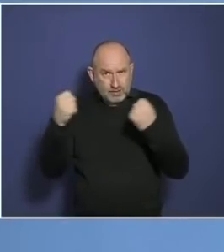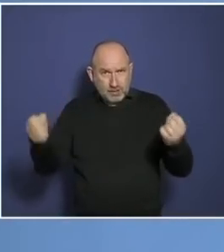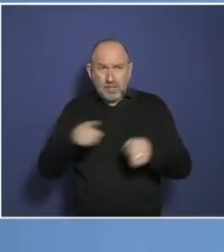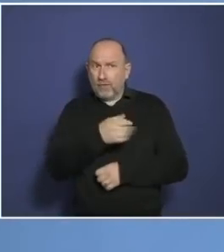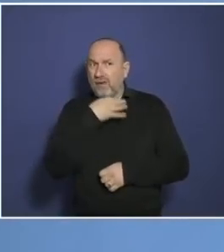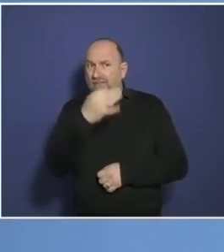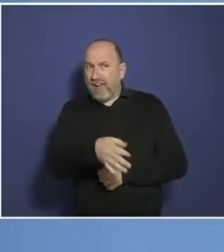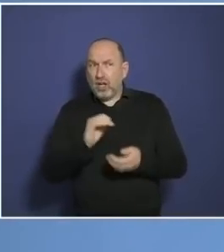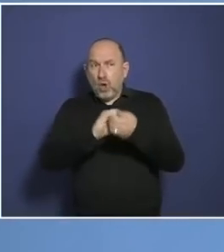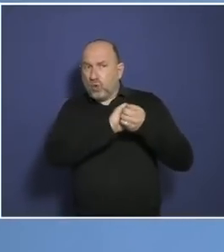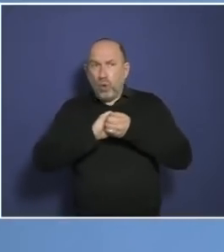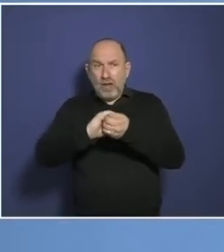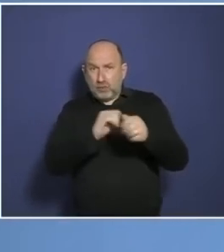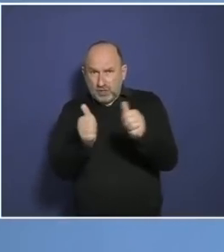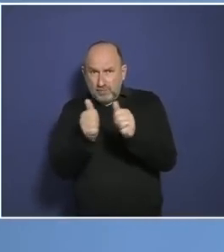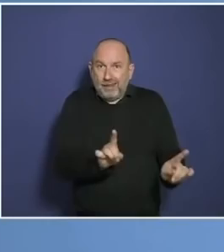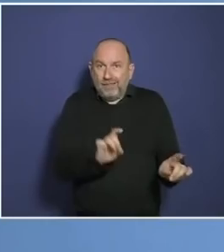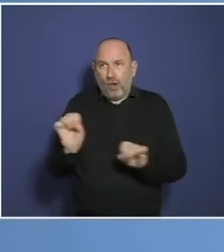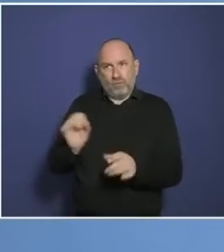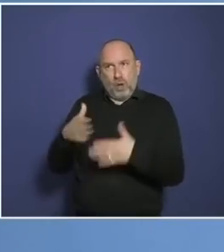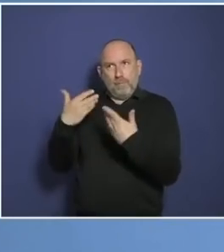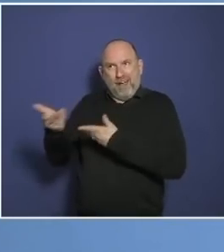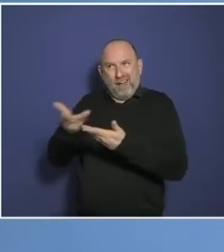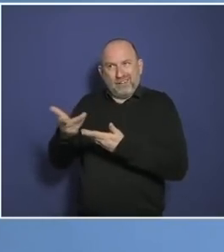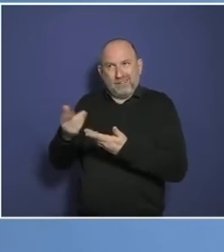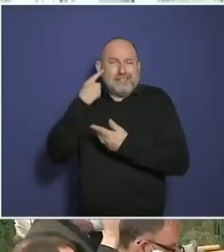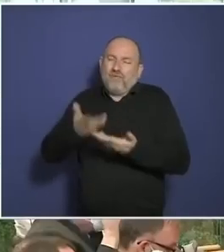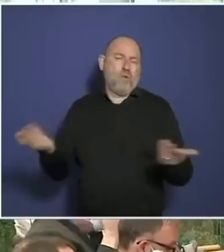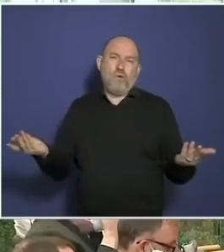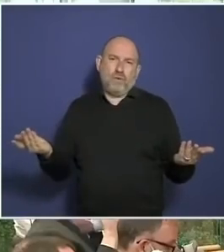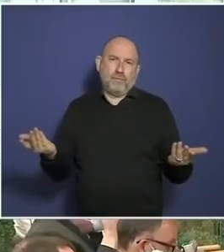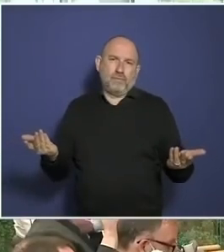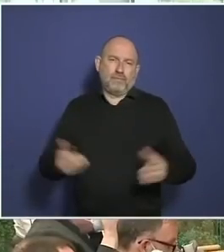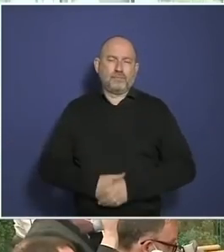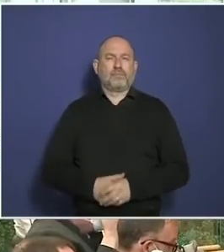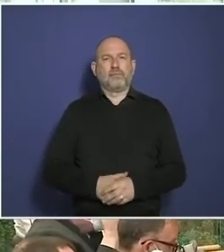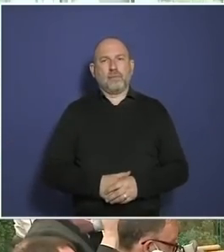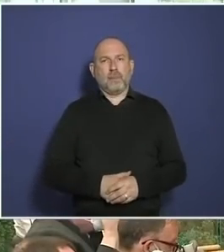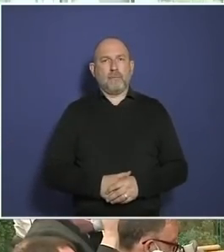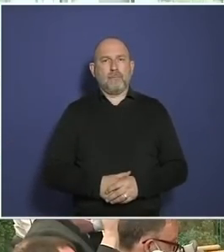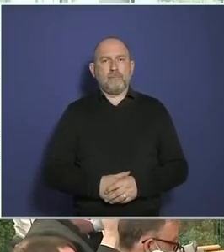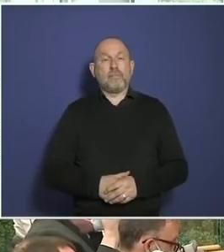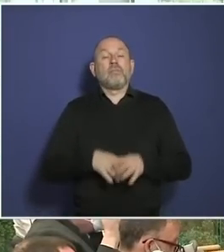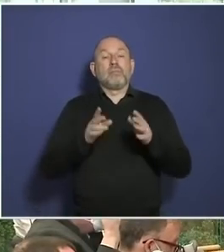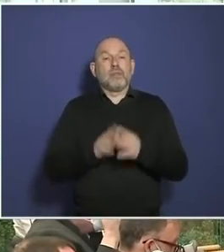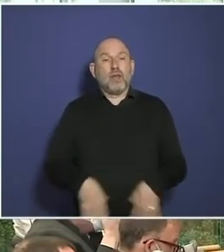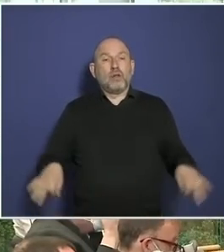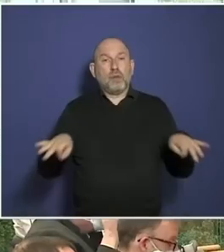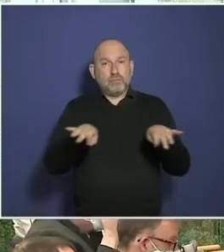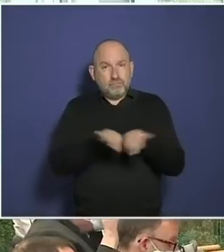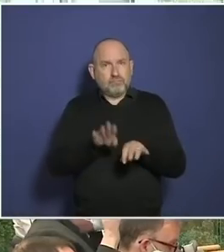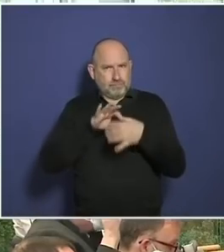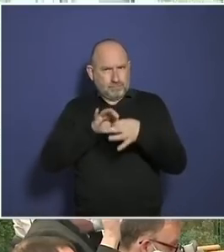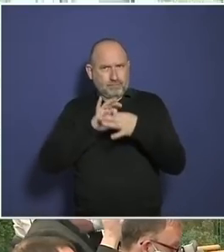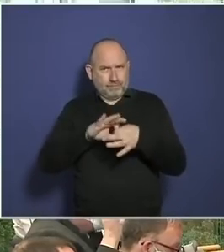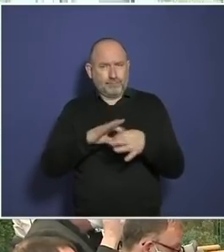in den Medien auch eher nur unterschwellig verbreitet. Und dann habe ich noch eine Frage zum Thema Impfpflicht. Es gibt aber auch noch andere